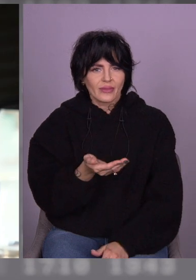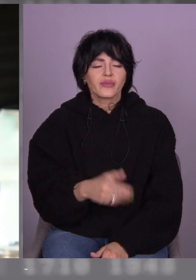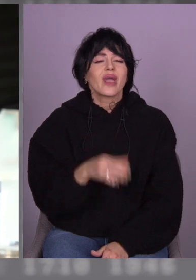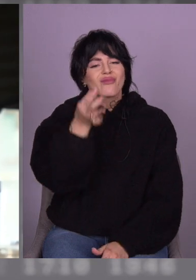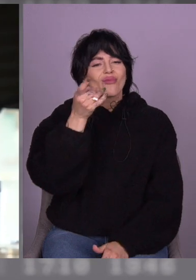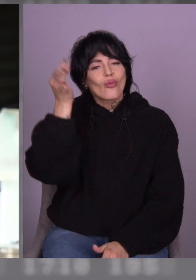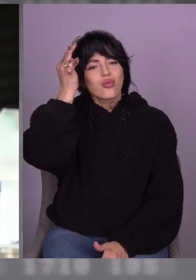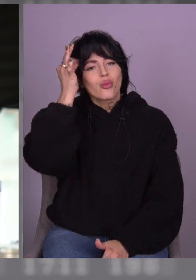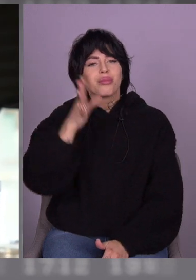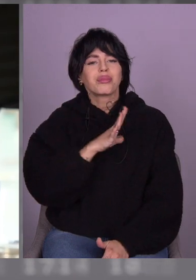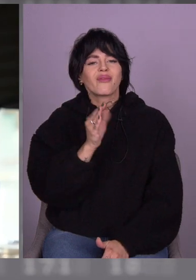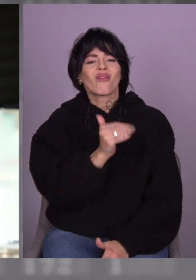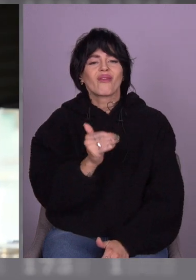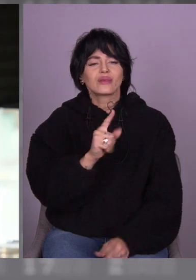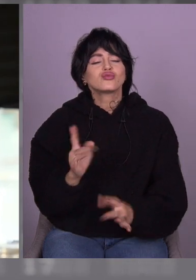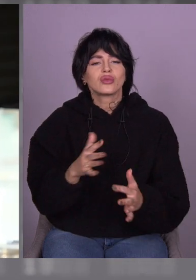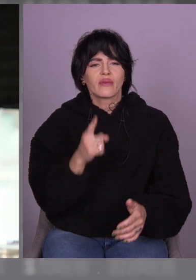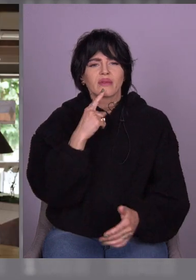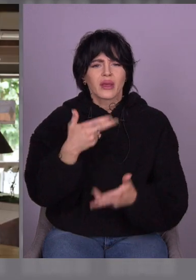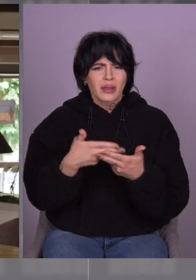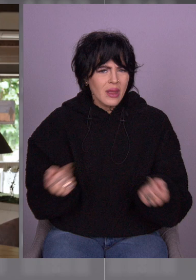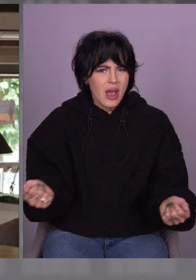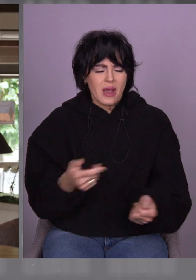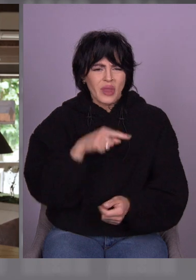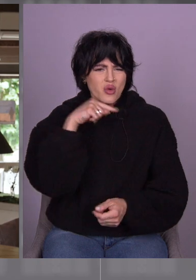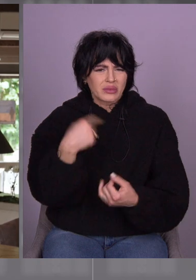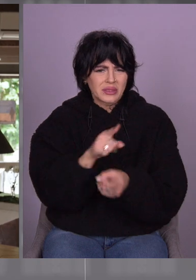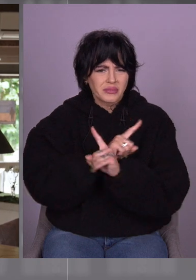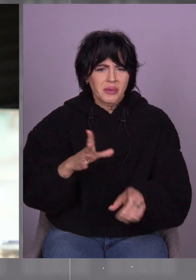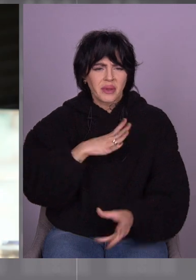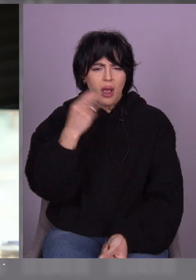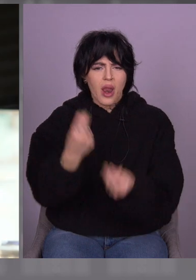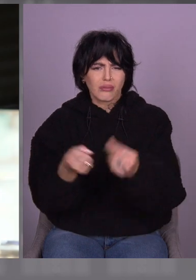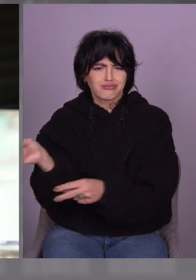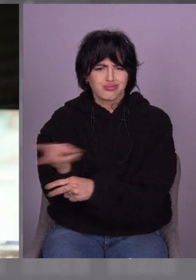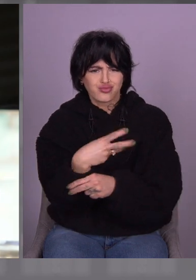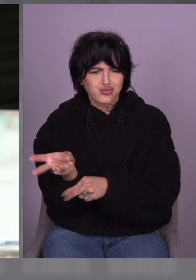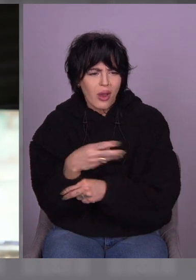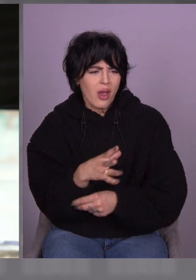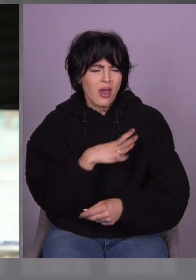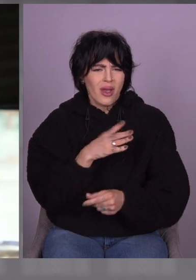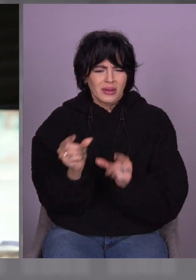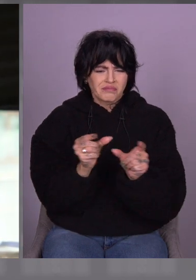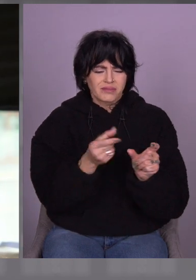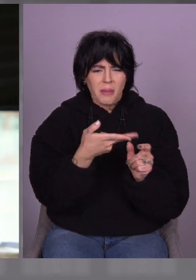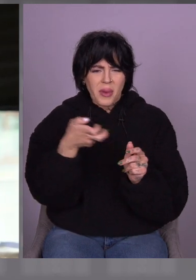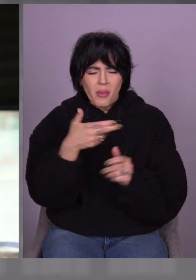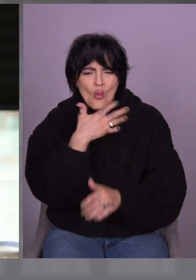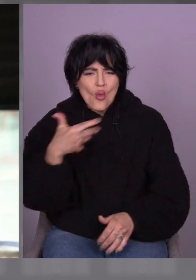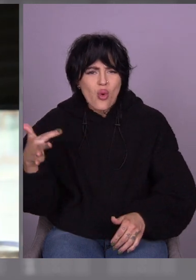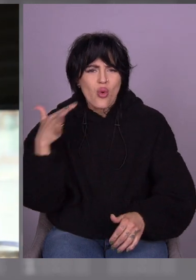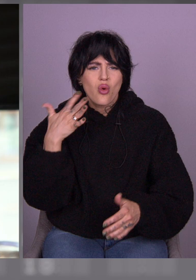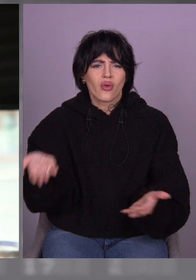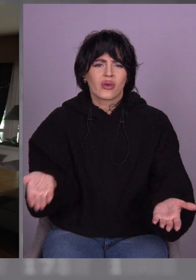якийсь вогнегасник, вони гралися вогнегасниками. Було багато патронів, було всі стільці, вся